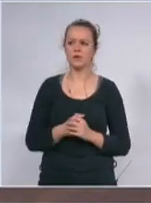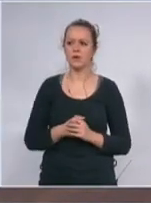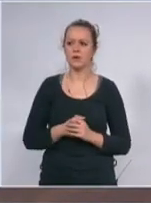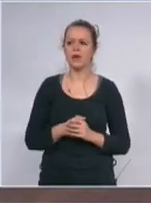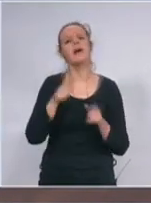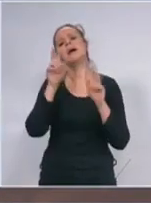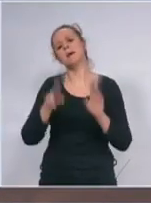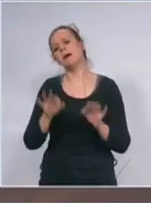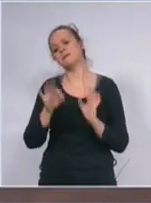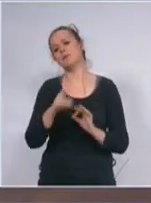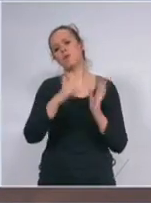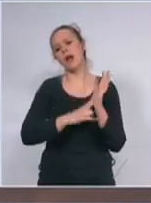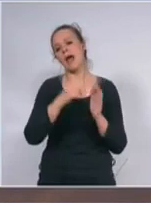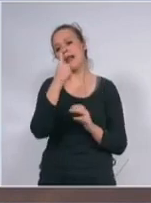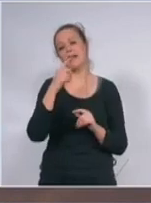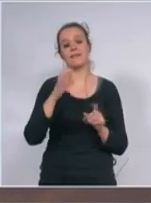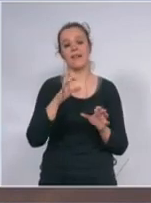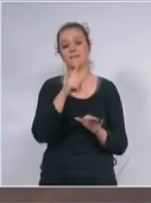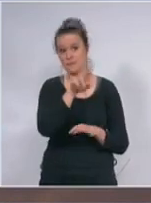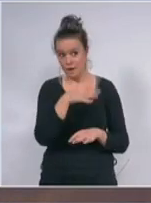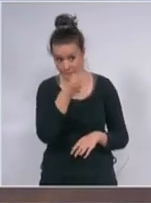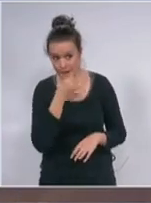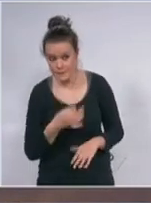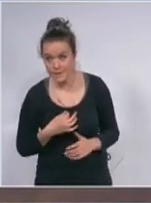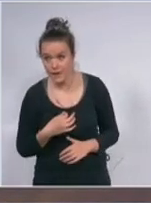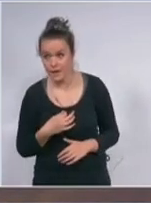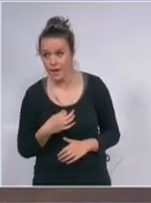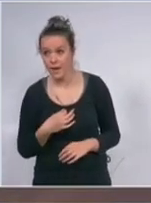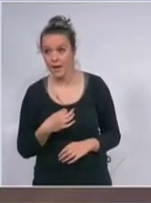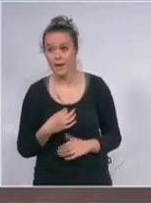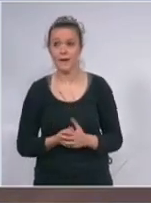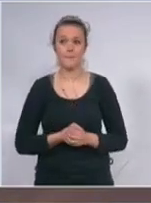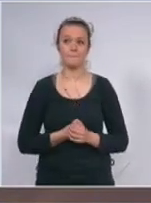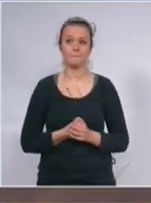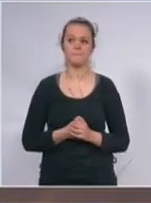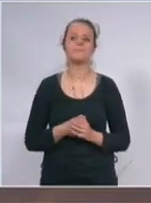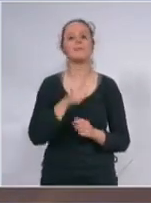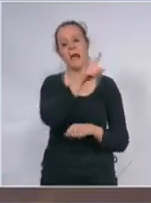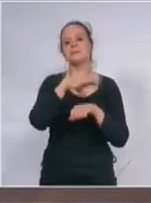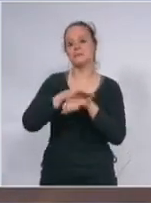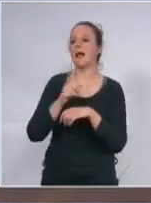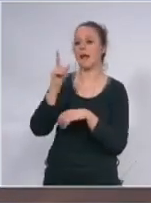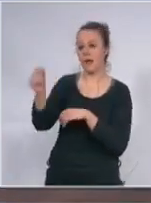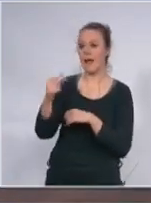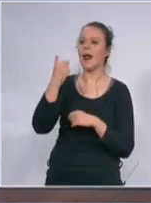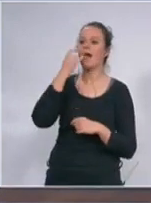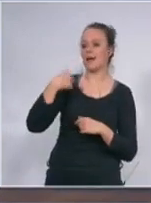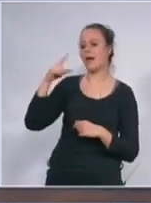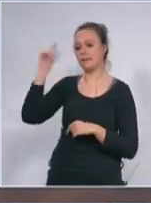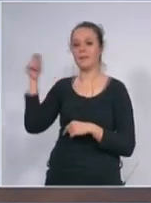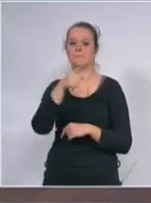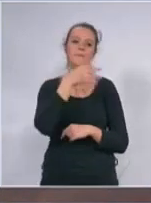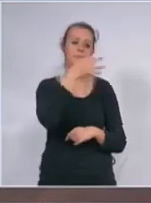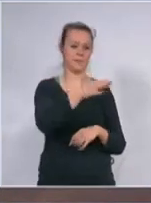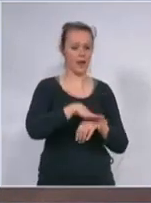ima sigurno pitanje ne bi oni došli A joj li imaš pitanje? Epo Lekarima Ja odam pa ćete lekarima Dobro